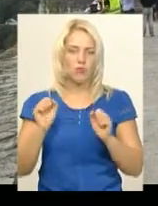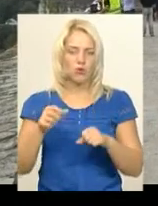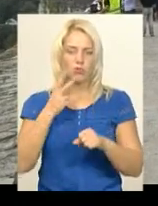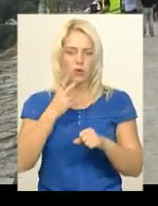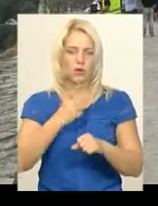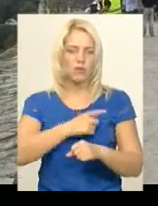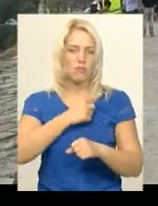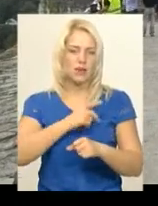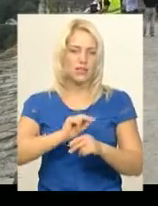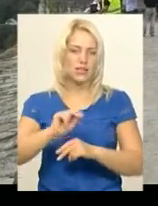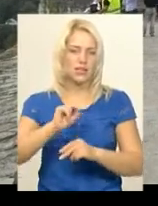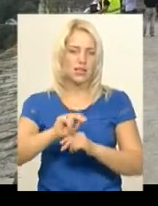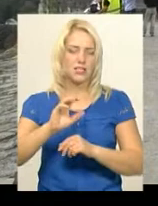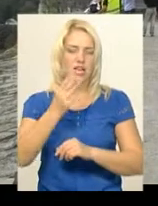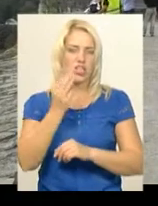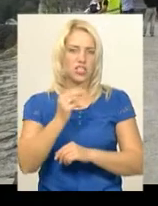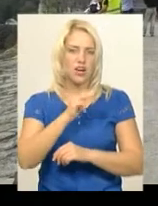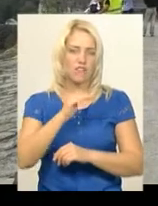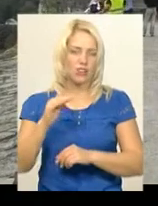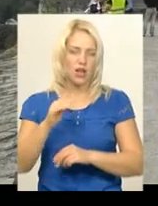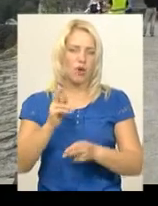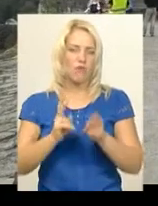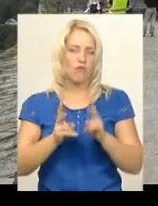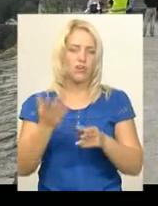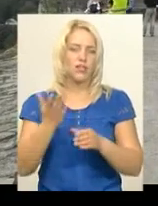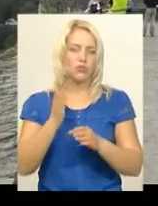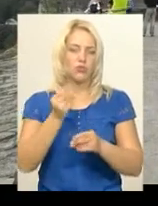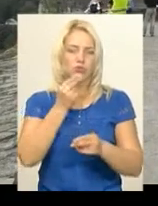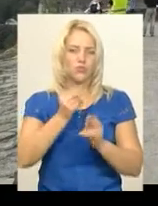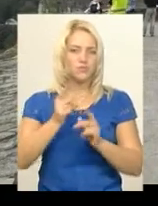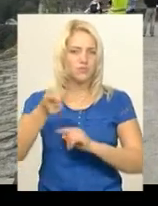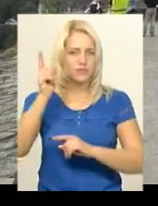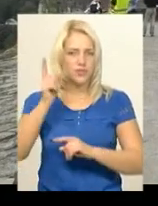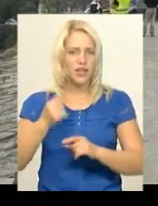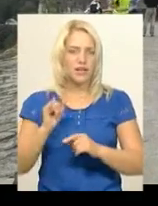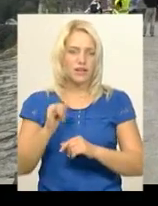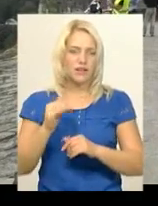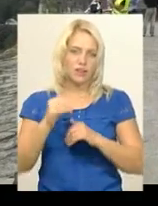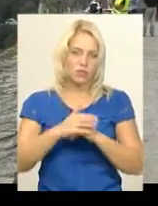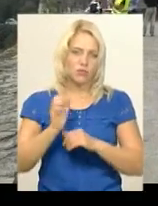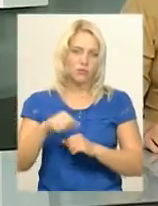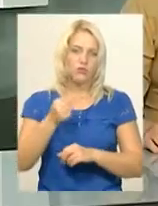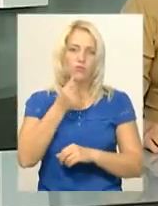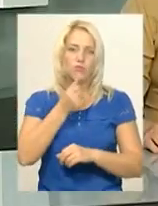шивкухарів, які будуть готувати страви того часу, і десь ближче до вечора спробувати їх скуштувати».